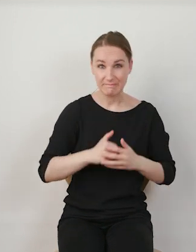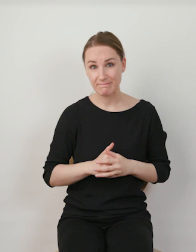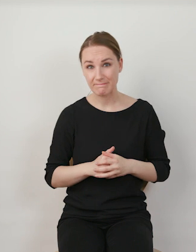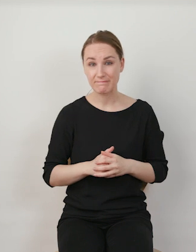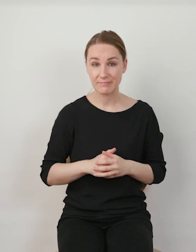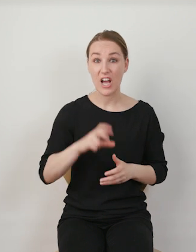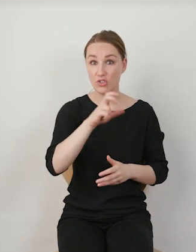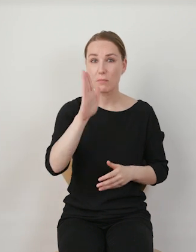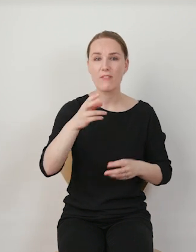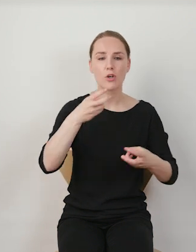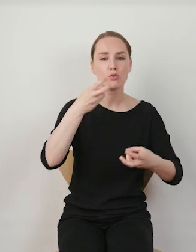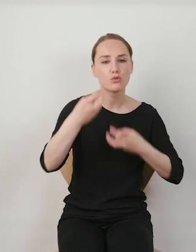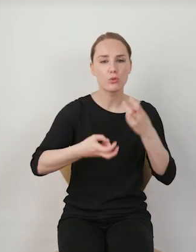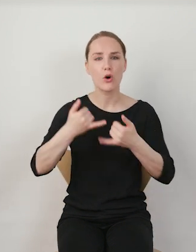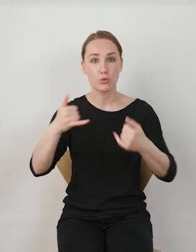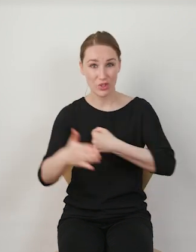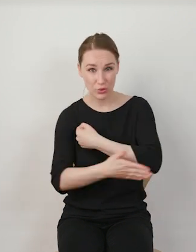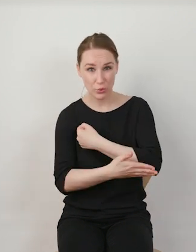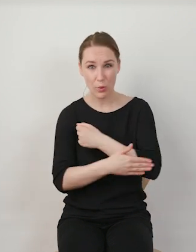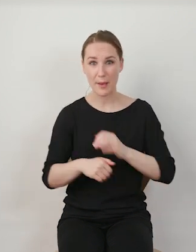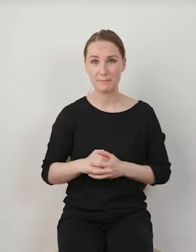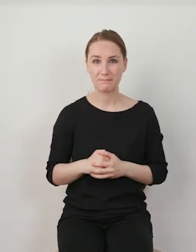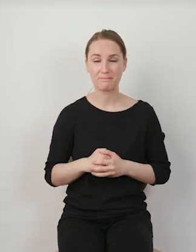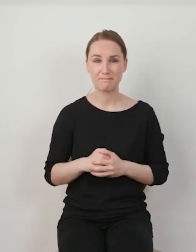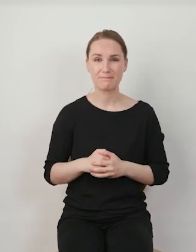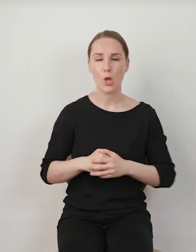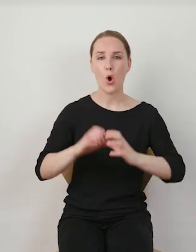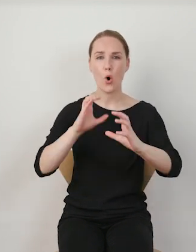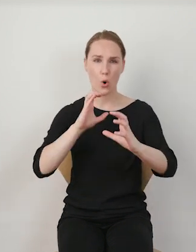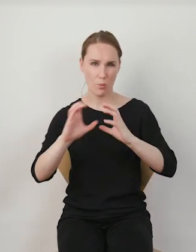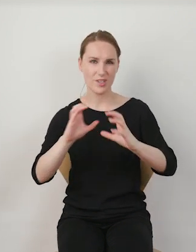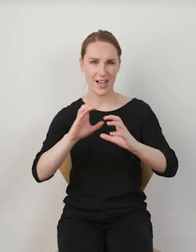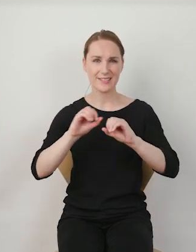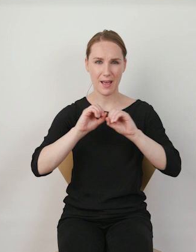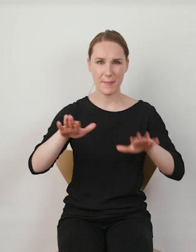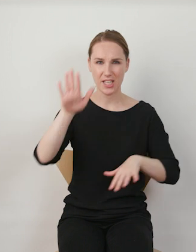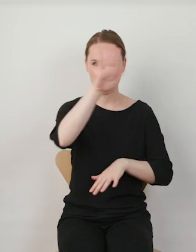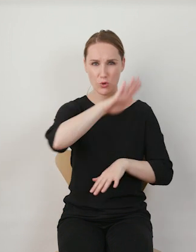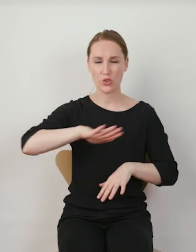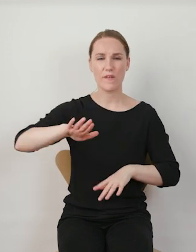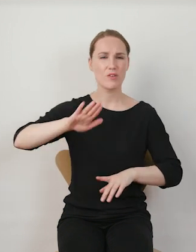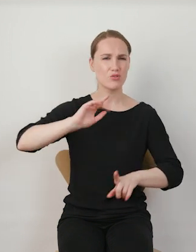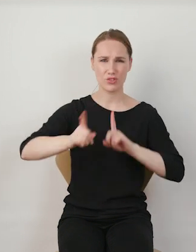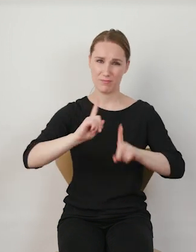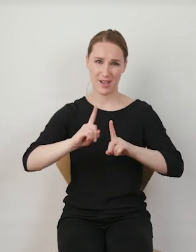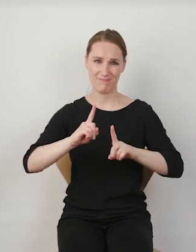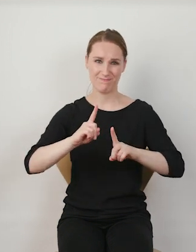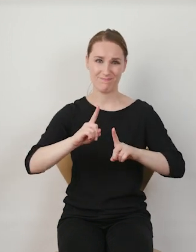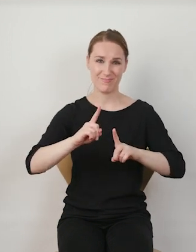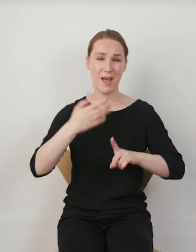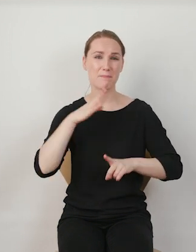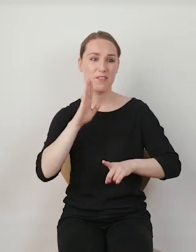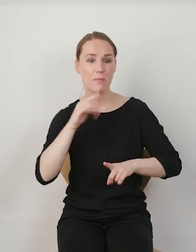Czy zacznę szukać innych źródeł? Ze względu na szybkość komunikacji w mediach społecznościowych prawdopodobnie nie.